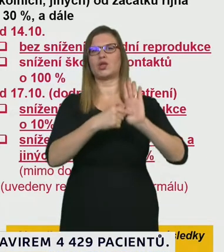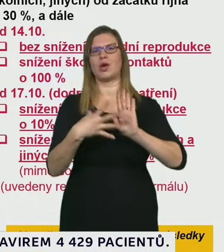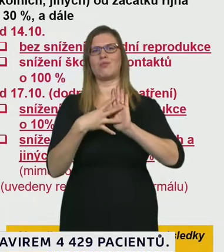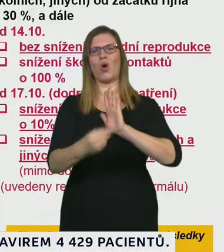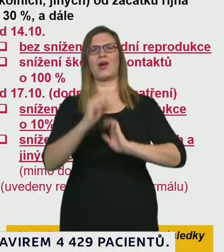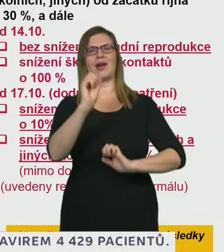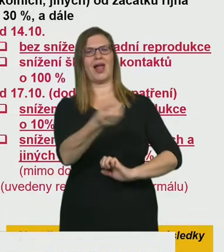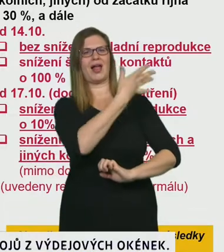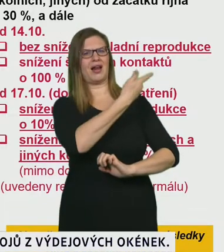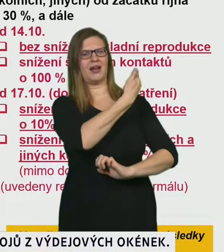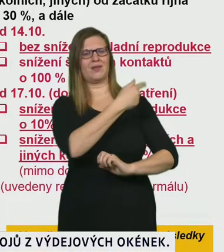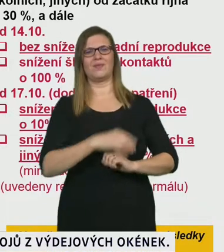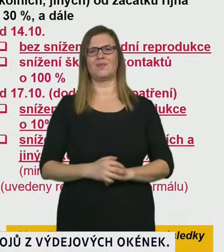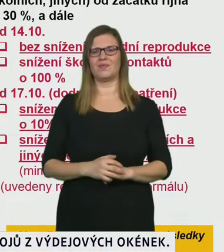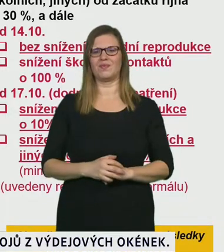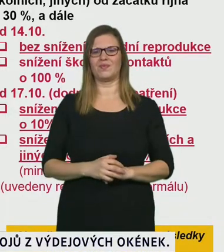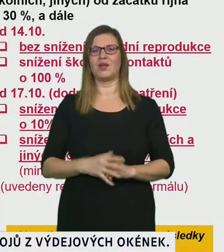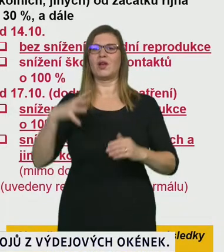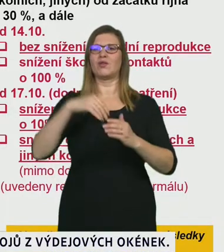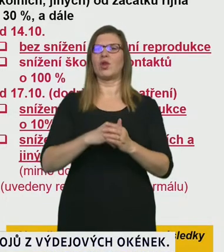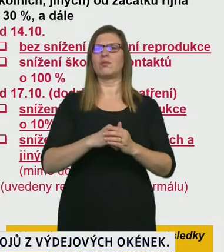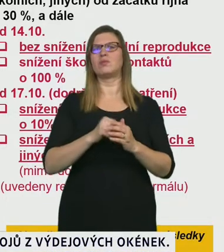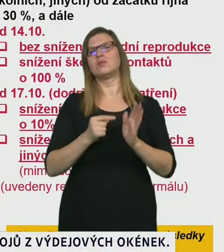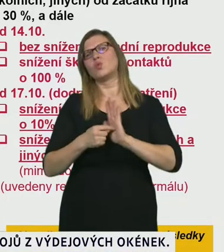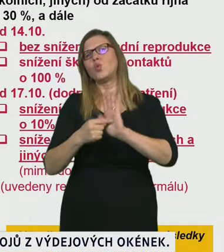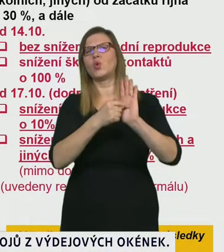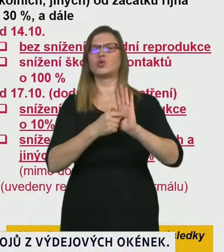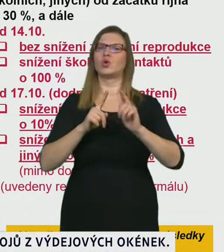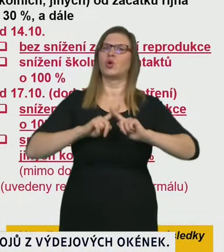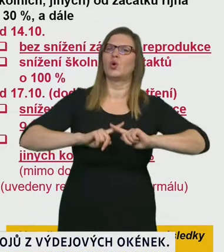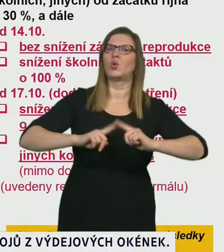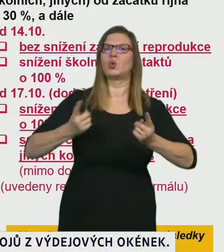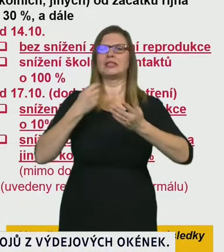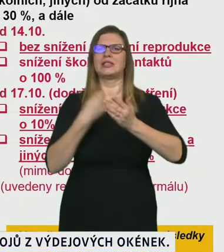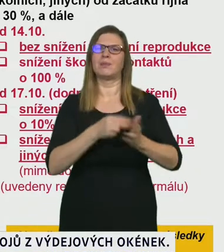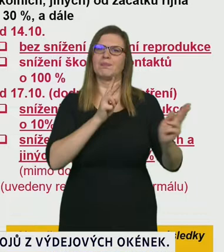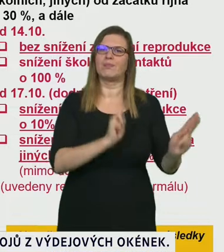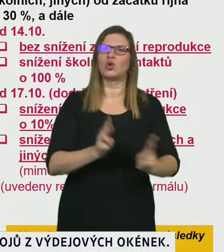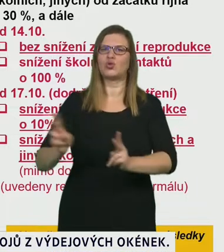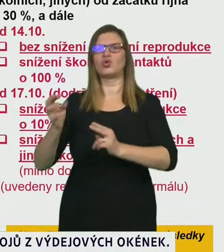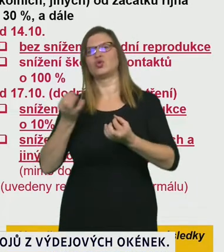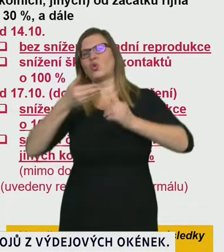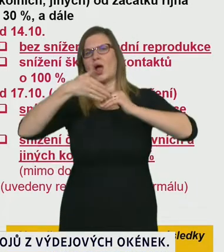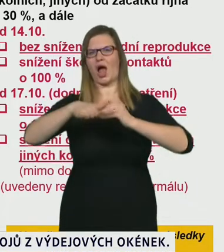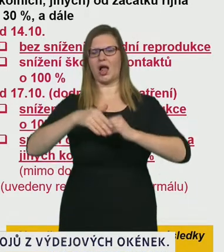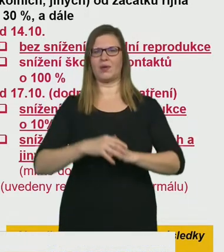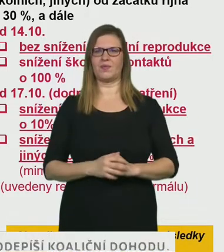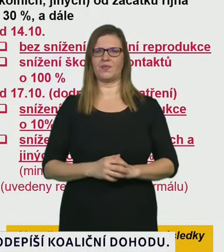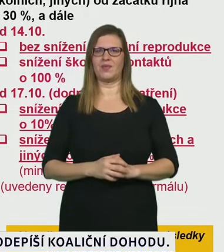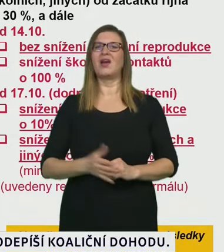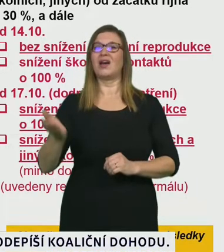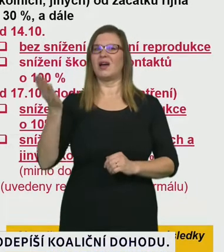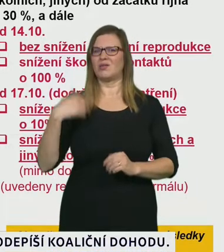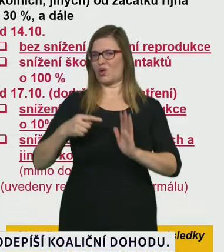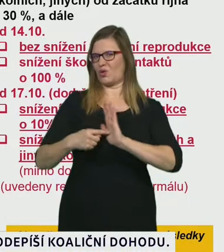model, který ukazuje různé scénáře a ta plná čára ukazovala, byla to varianta modelu, který předvídal